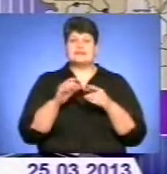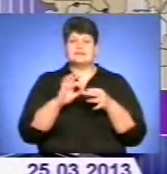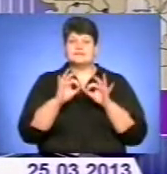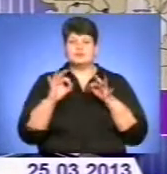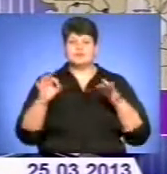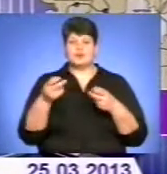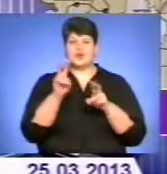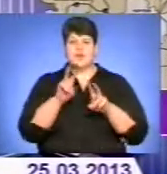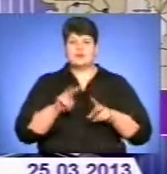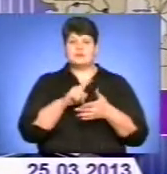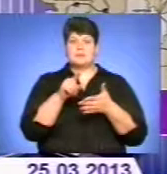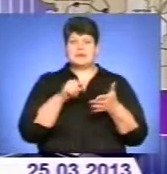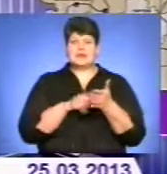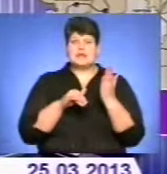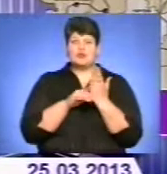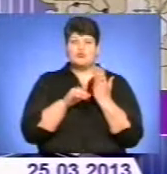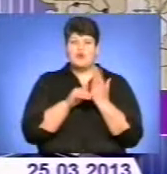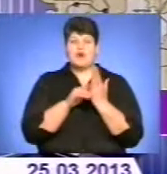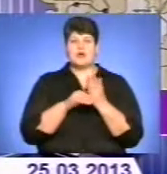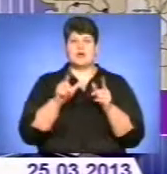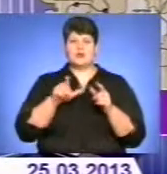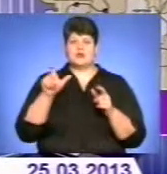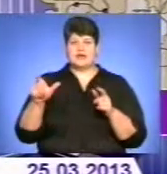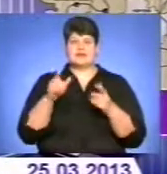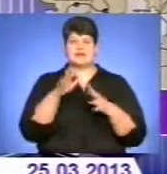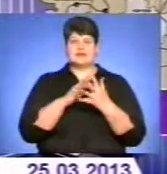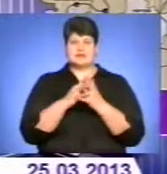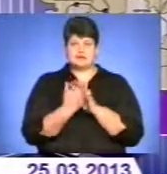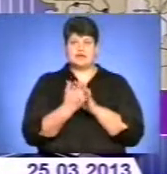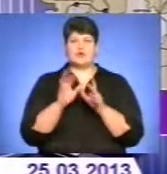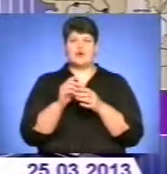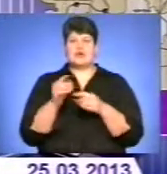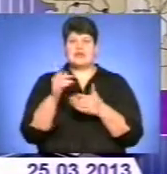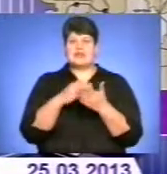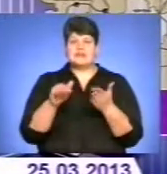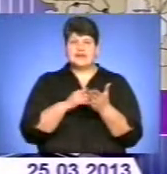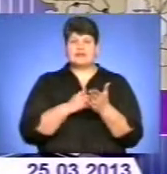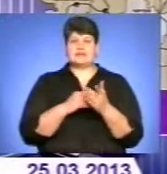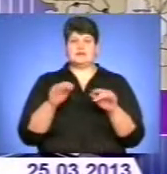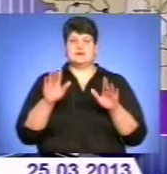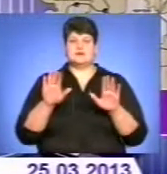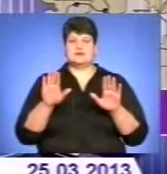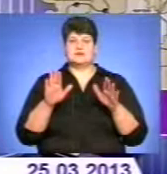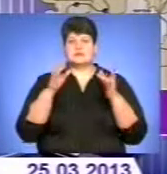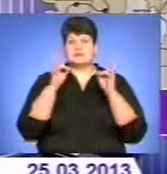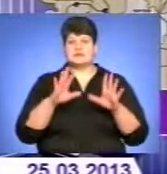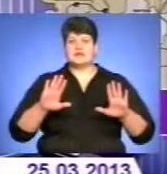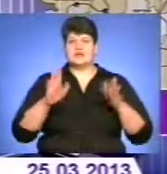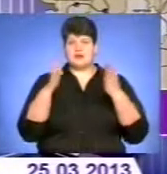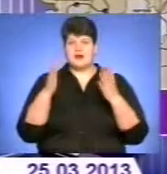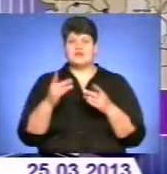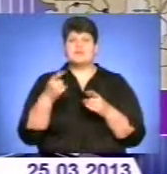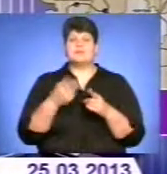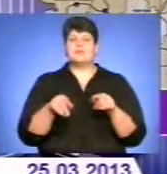допомоги громадянам населених пунктів по ліквідації стахійних явищ. Приємно відмітити і те, що на залізничні